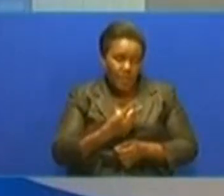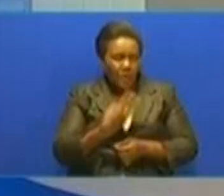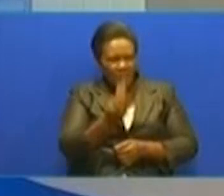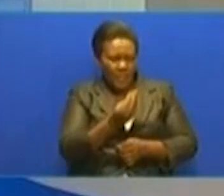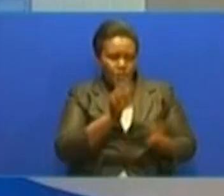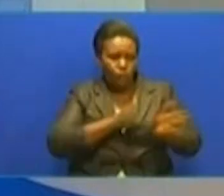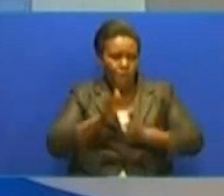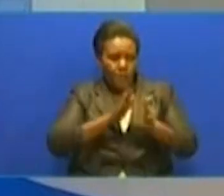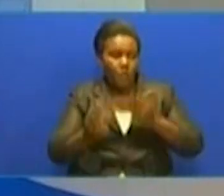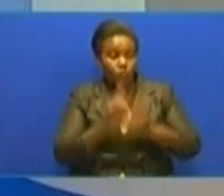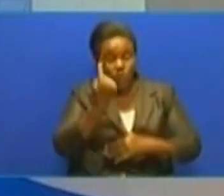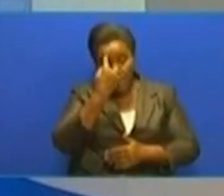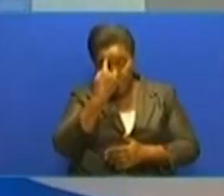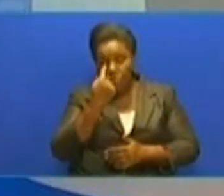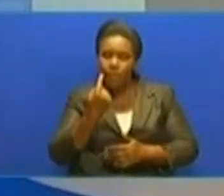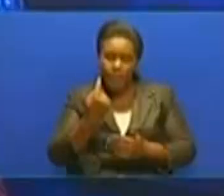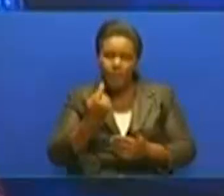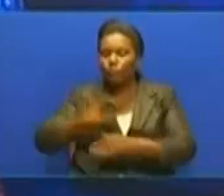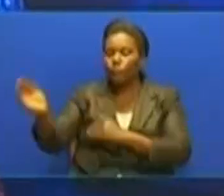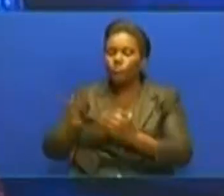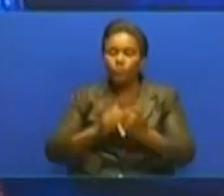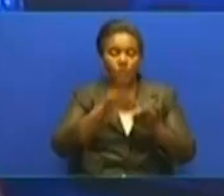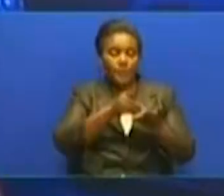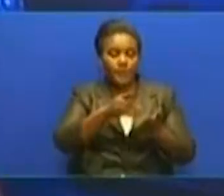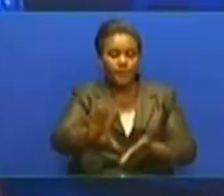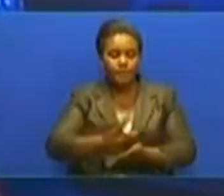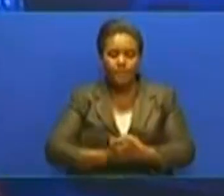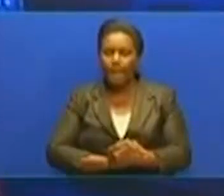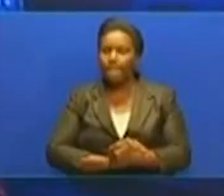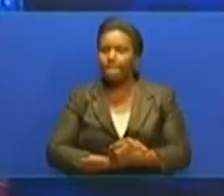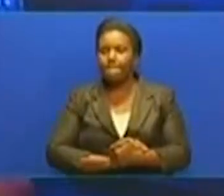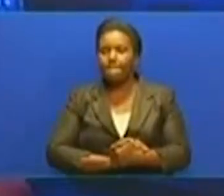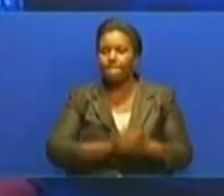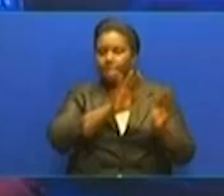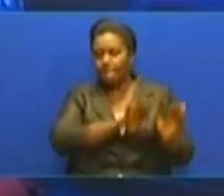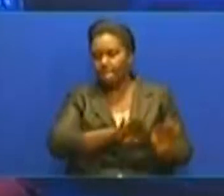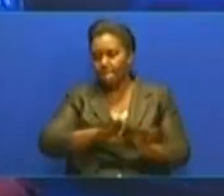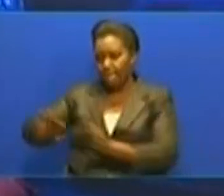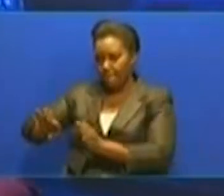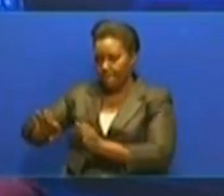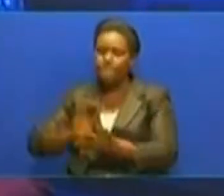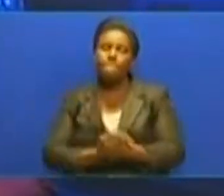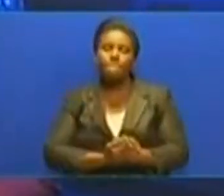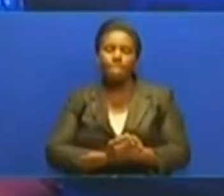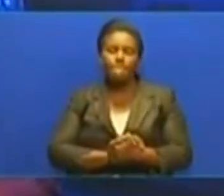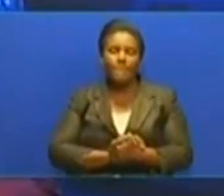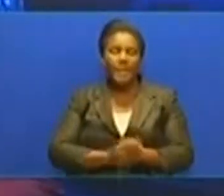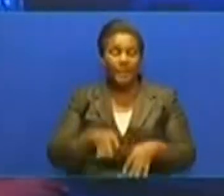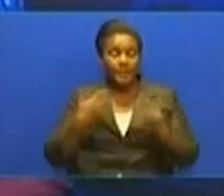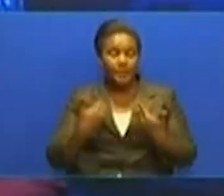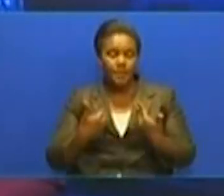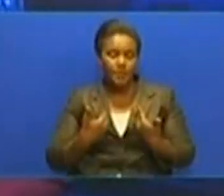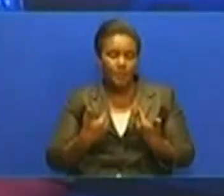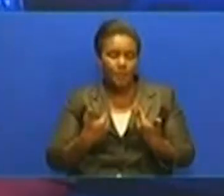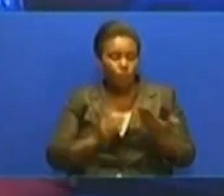majini hayo kwa sasa kudoka pada doma. Asante mojekumoje kwenu Dar eslamu. Na mtu kia chana na tarifa hizo kutoka